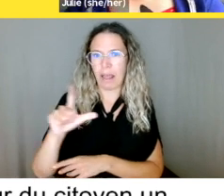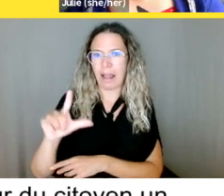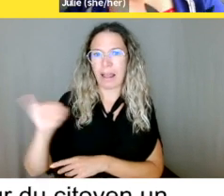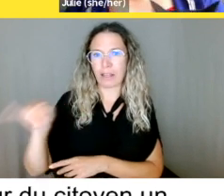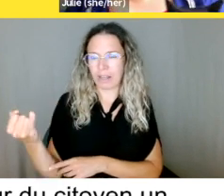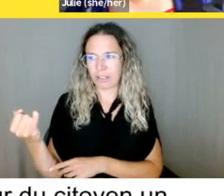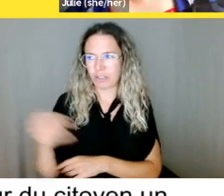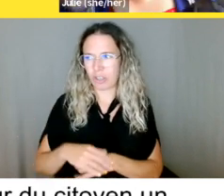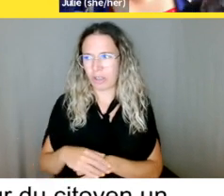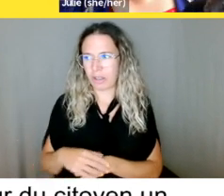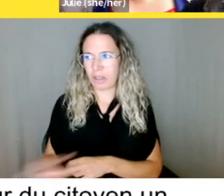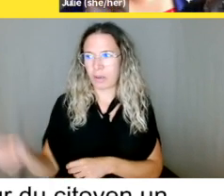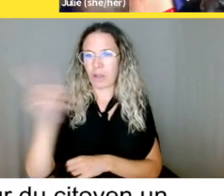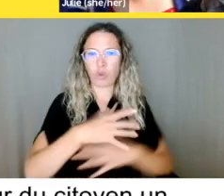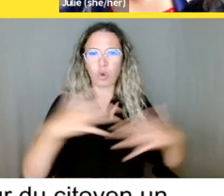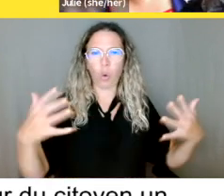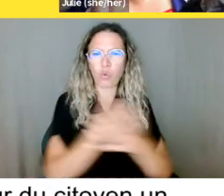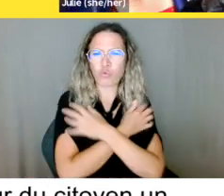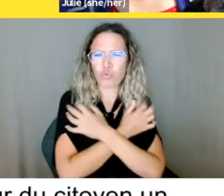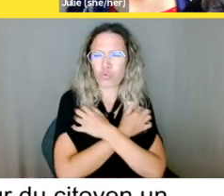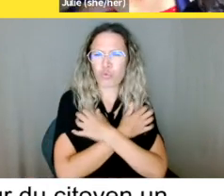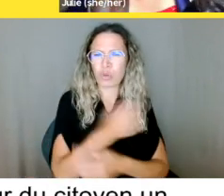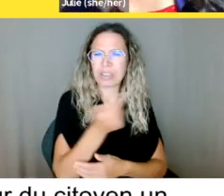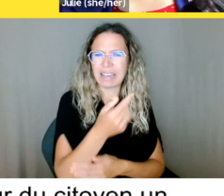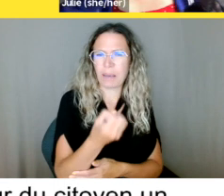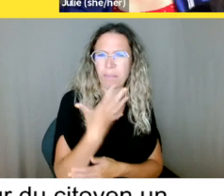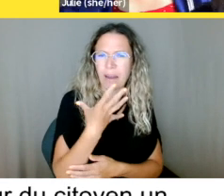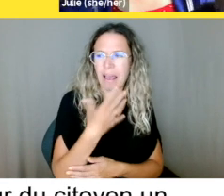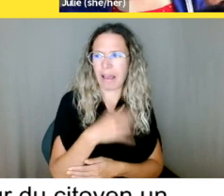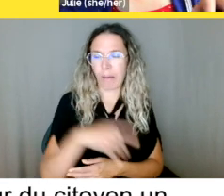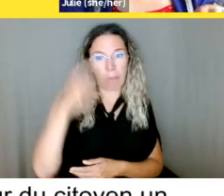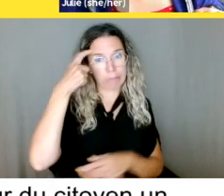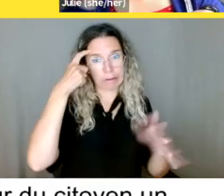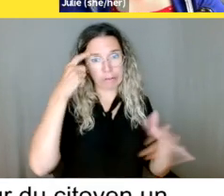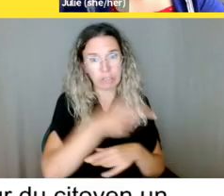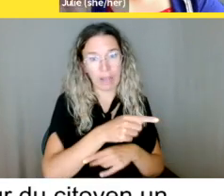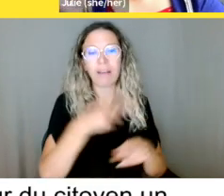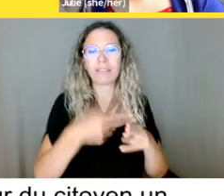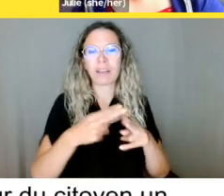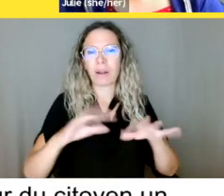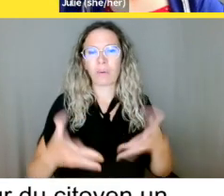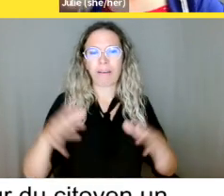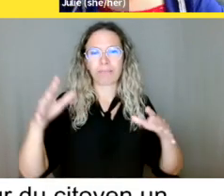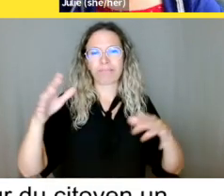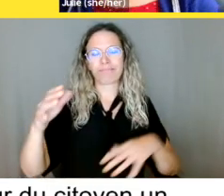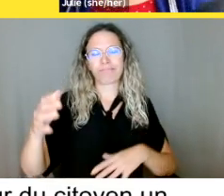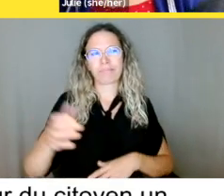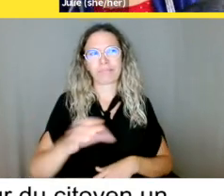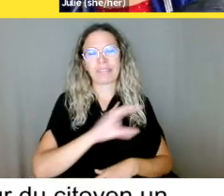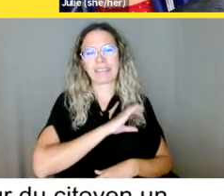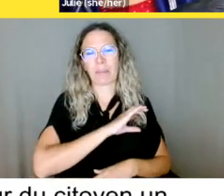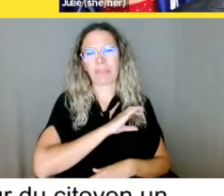lui s'appelle Captain America. Donc, vous avez peut-être... Vous allez peut-être voir un thème dans les noms autres que Ziva.